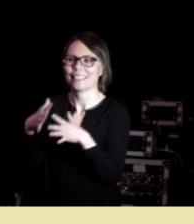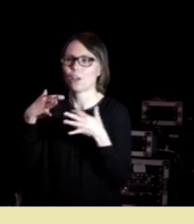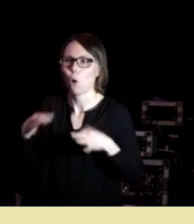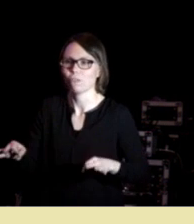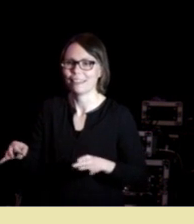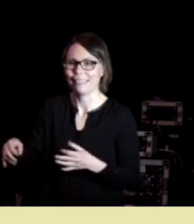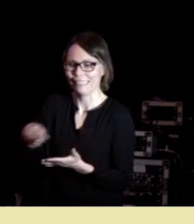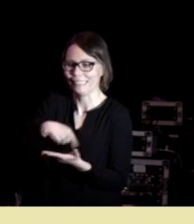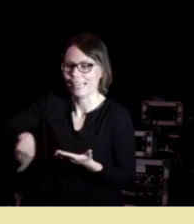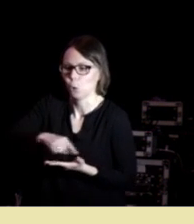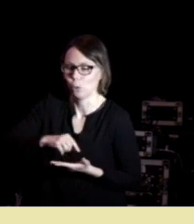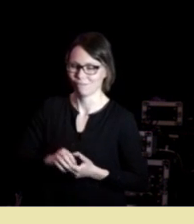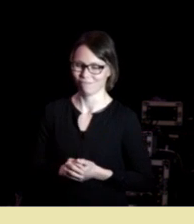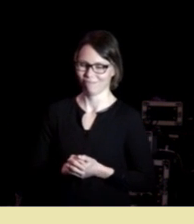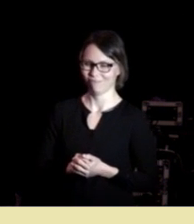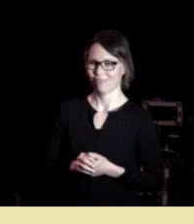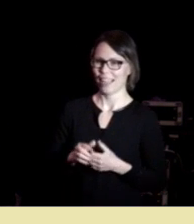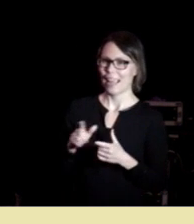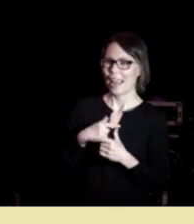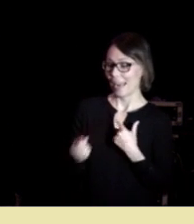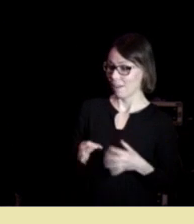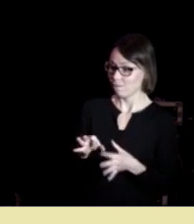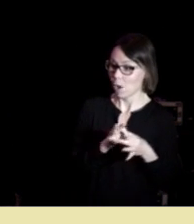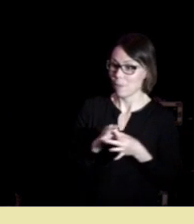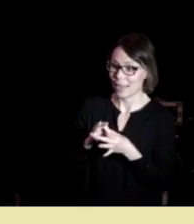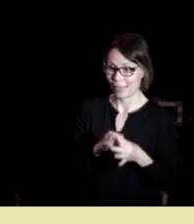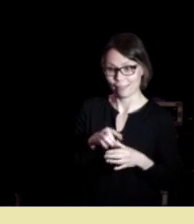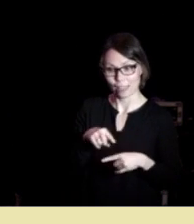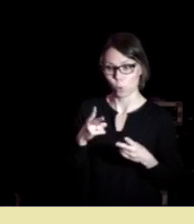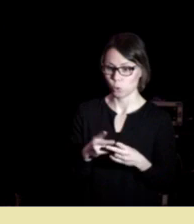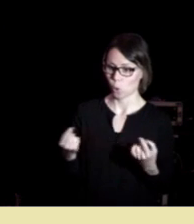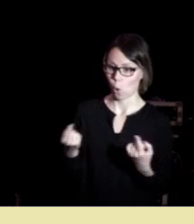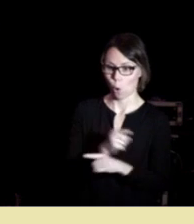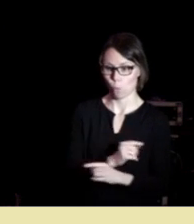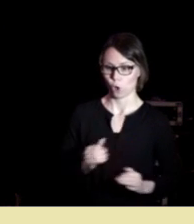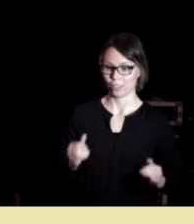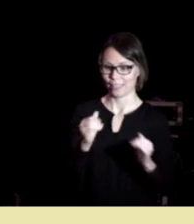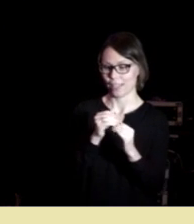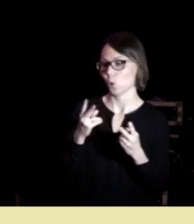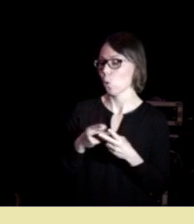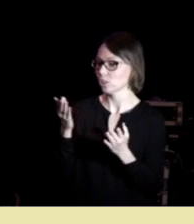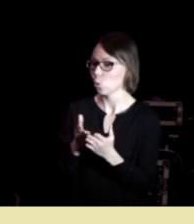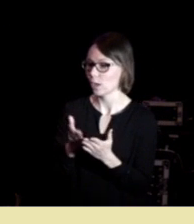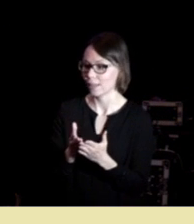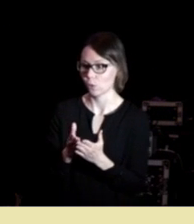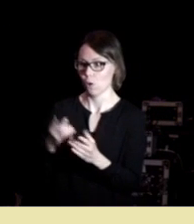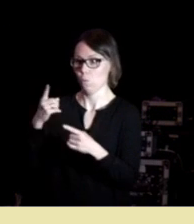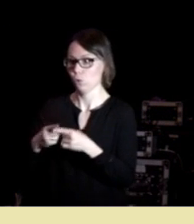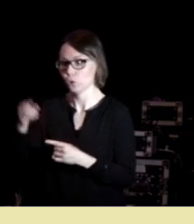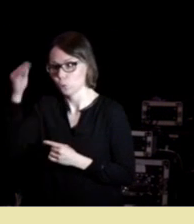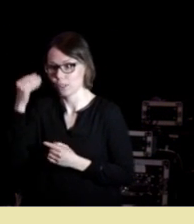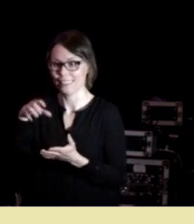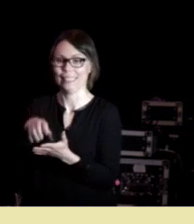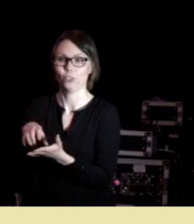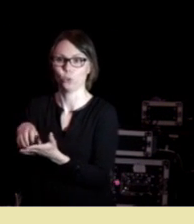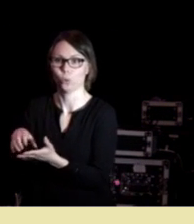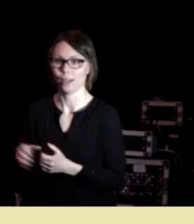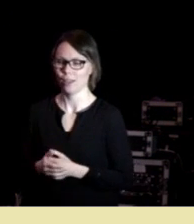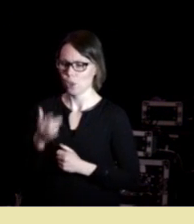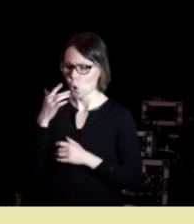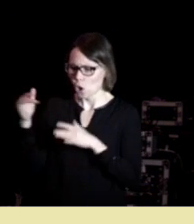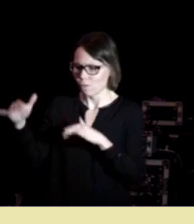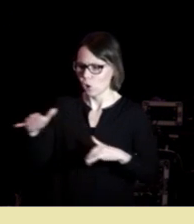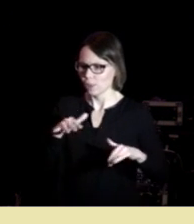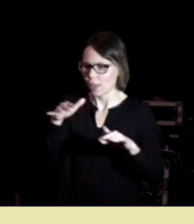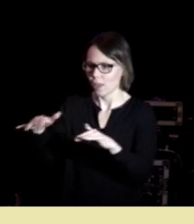eller familien så vi omorganiserer den nå. og skolene og utdannelsesinstitusjonene når det flyter så er det